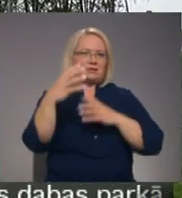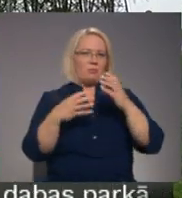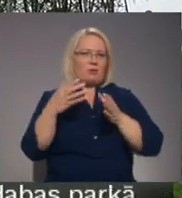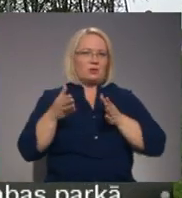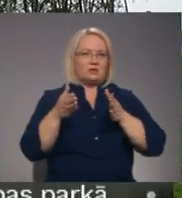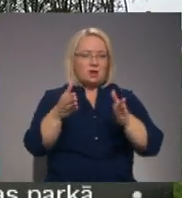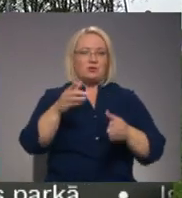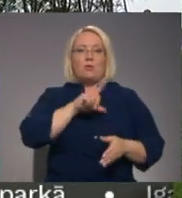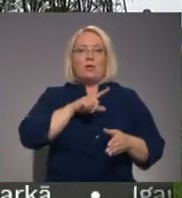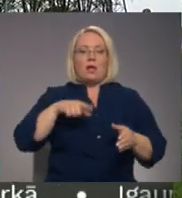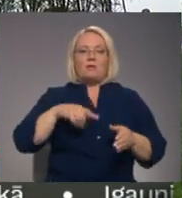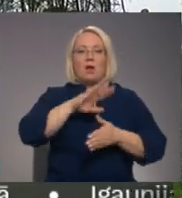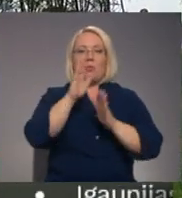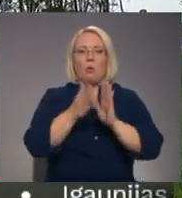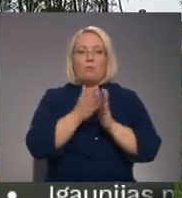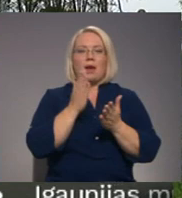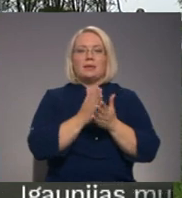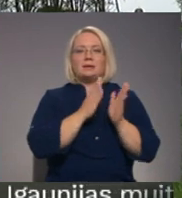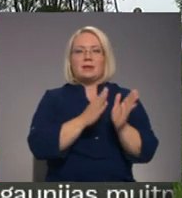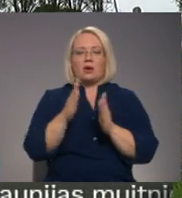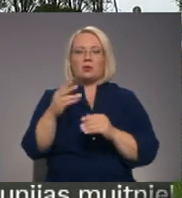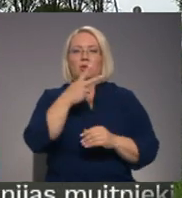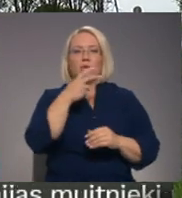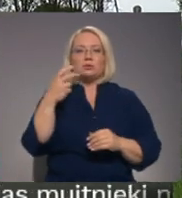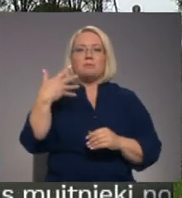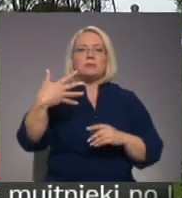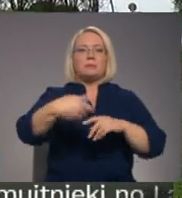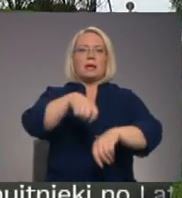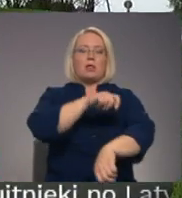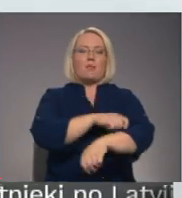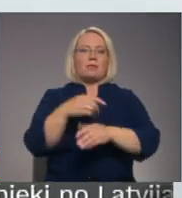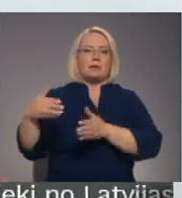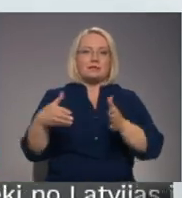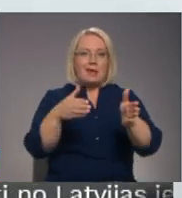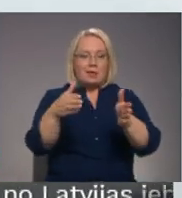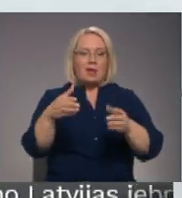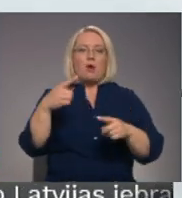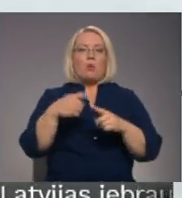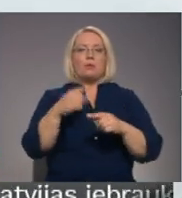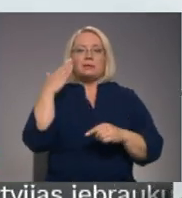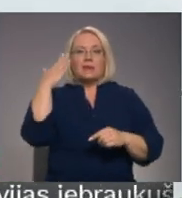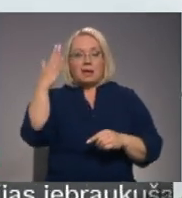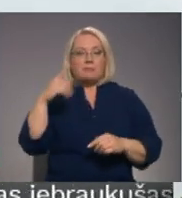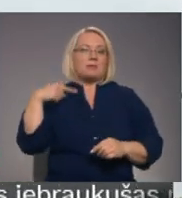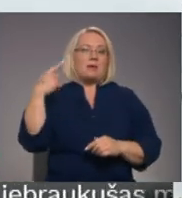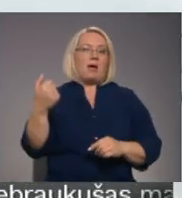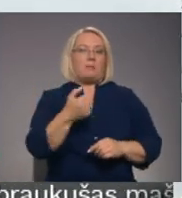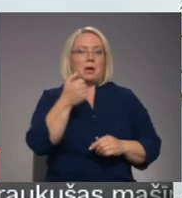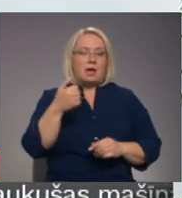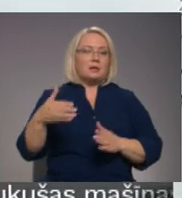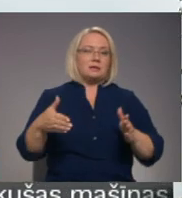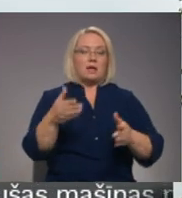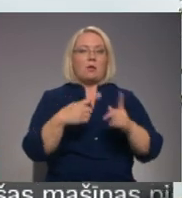Latvijā kopumā tiks sakārtot vairāk nekā 1250 kilometru ceļu, un cerības esot, ka arī nākamgad ceļu